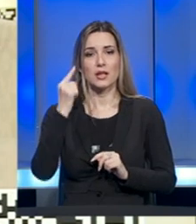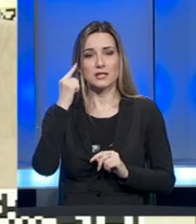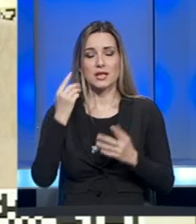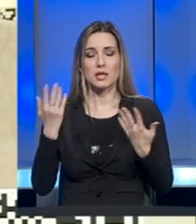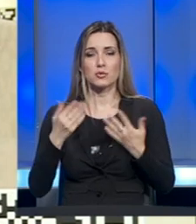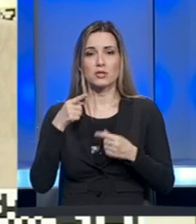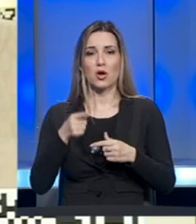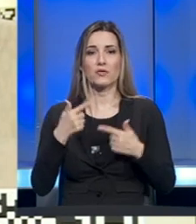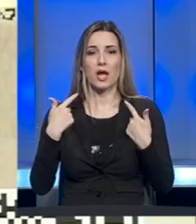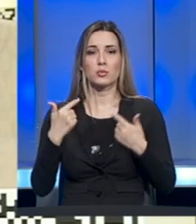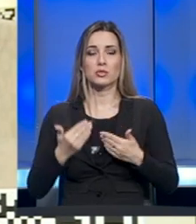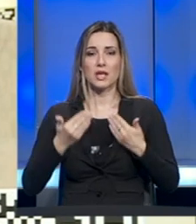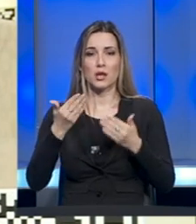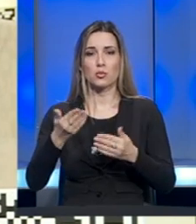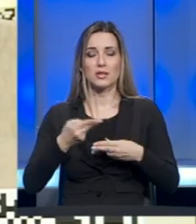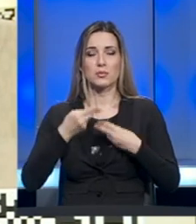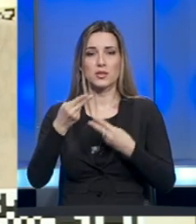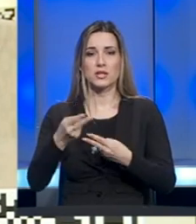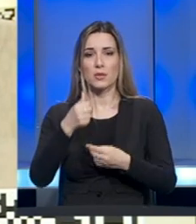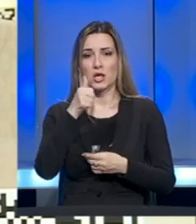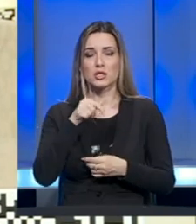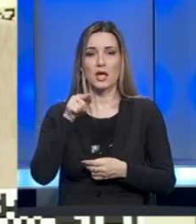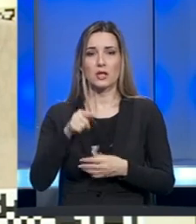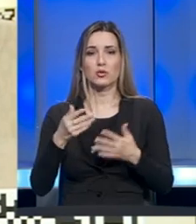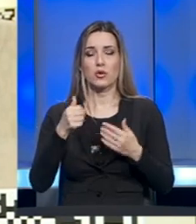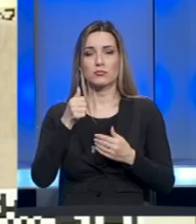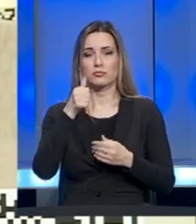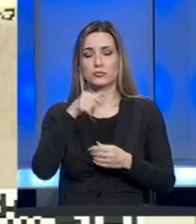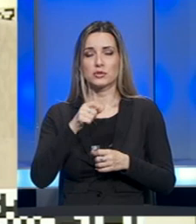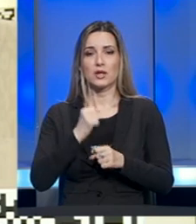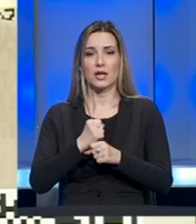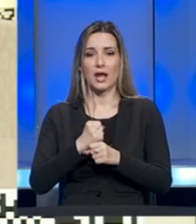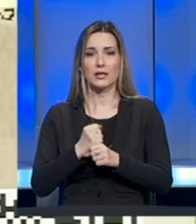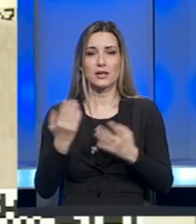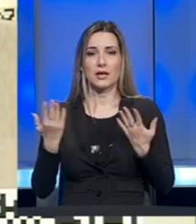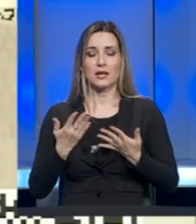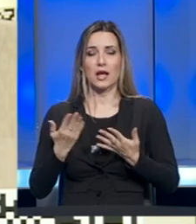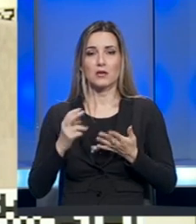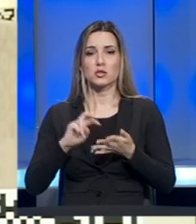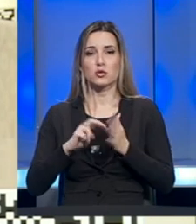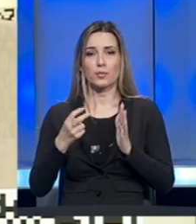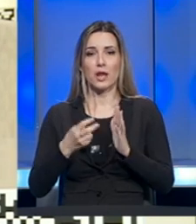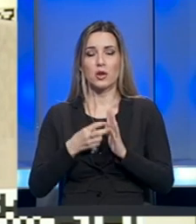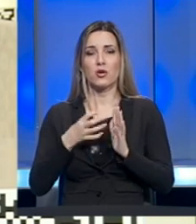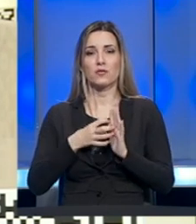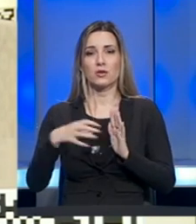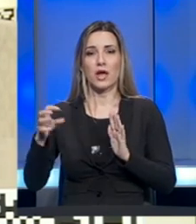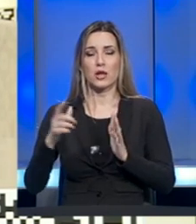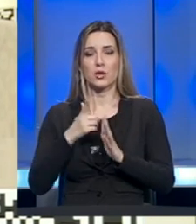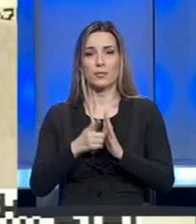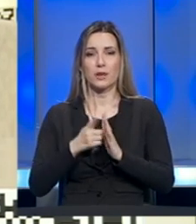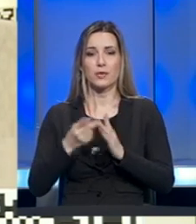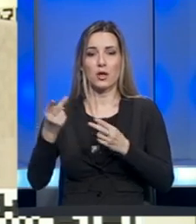ovaj muzej nudi posjetivacima, šta je to na čemu radi i kakvi su planovi u narednom periodu.